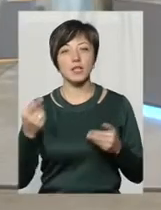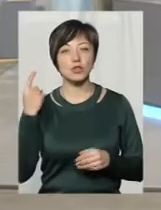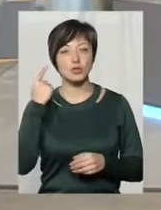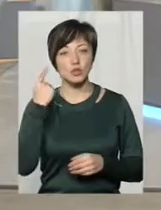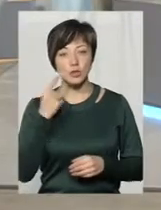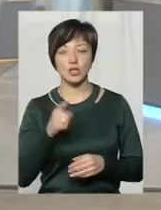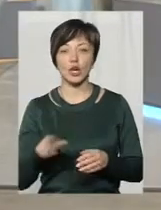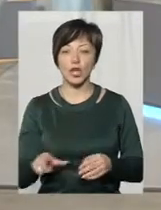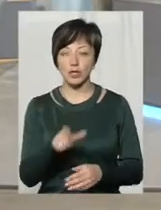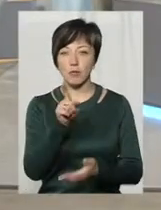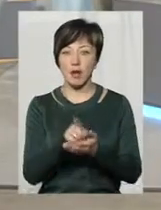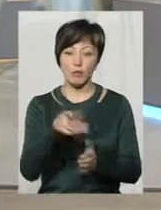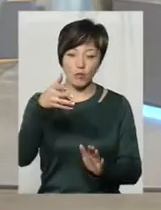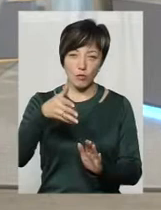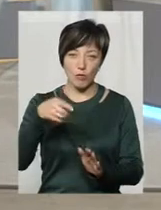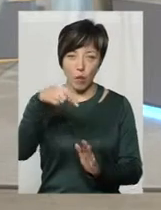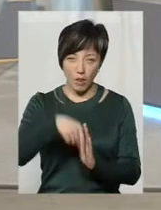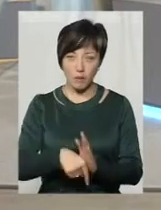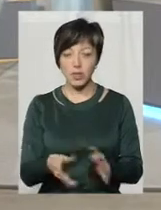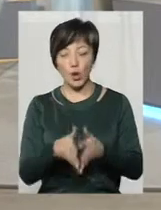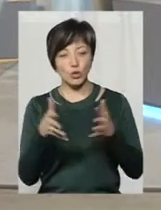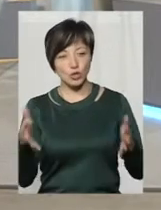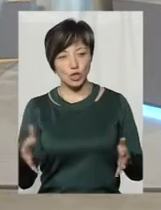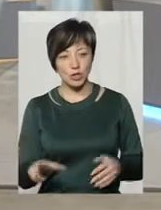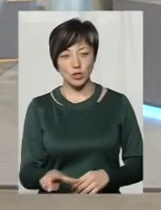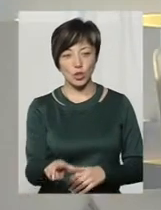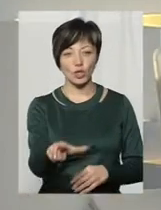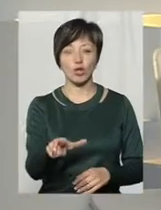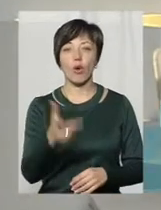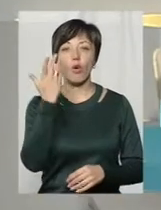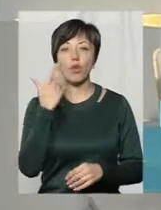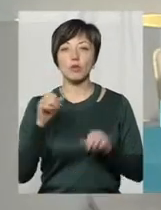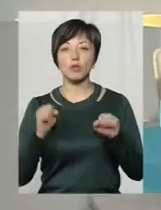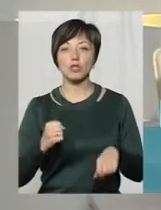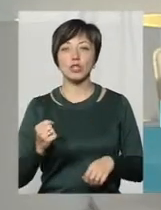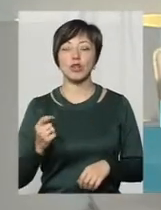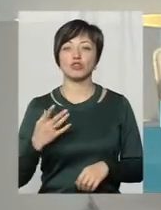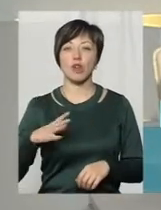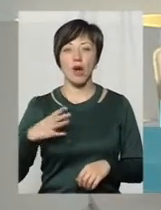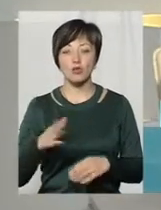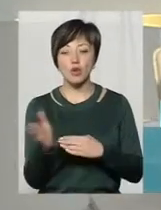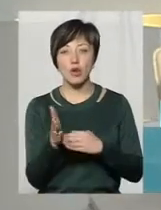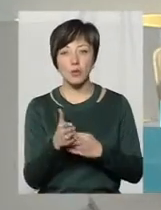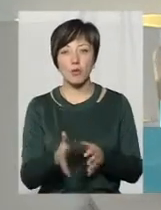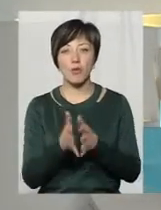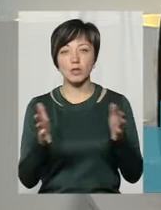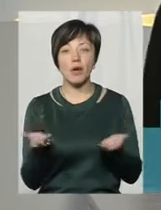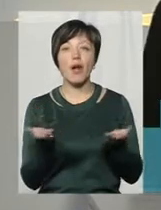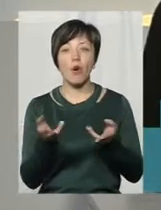має поглибитись, розширитись русло річки. От коли можна очікувати, що риби в ній побільшає і якої?